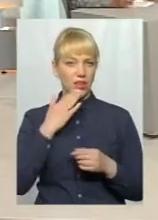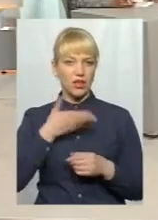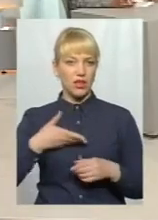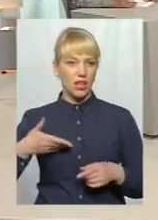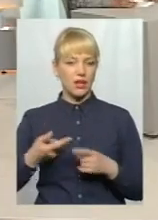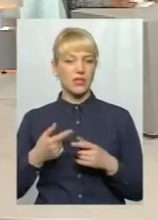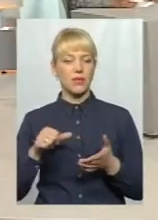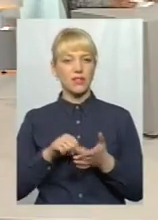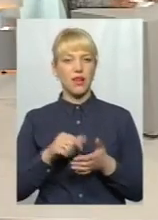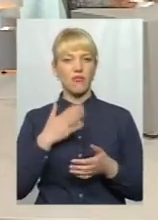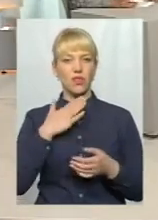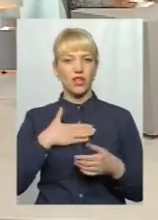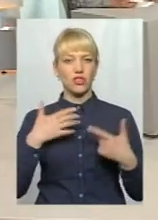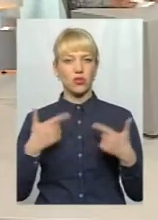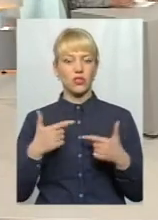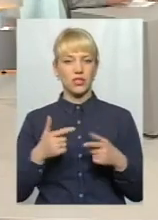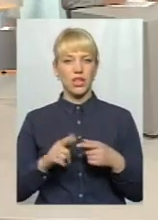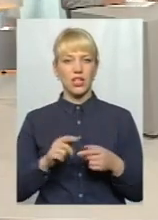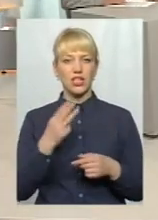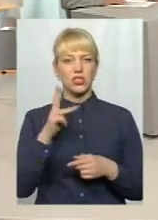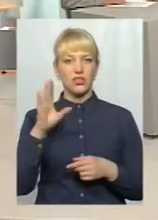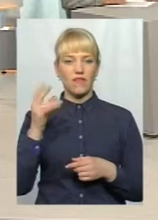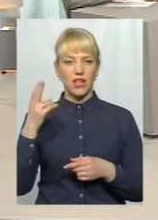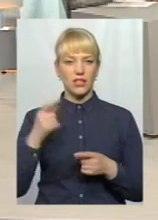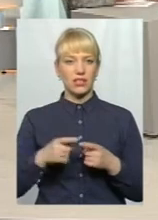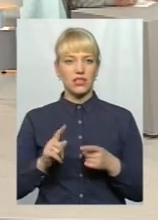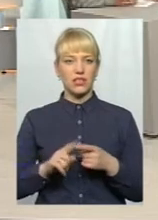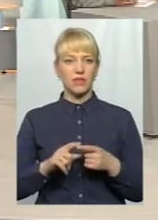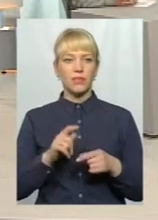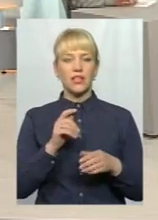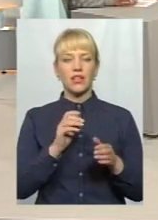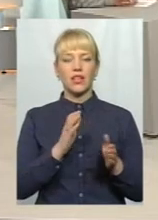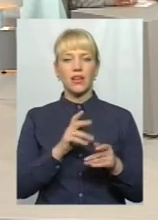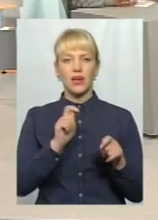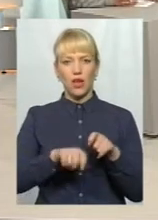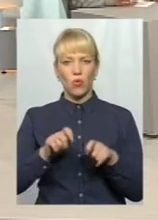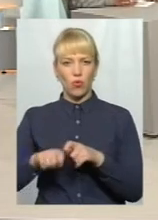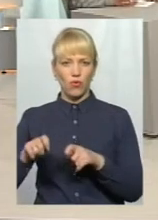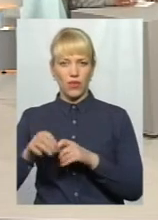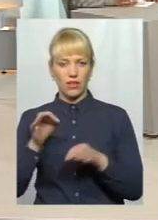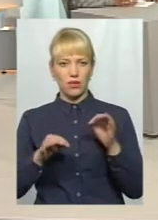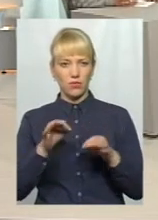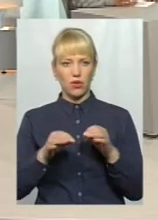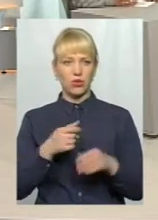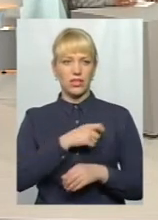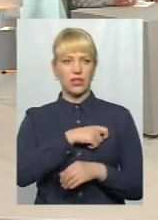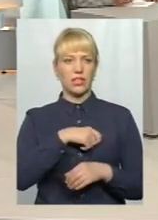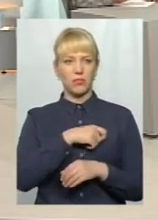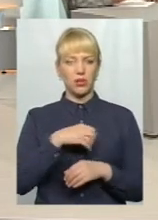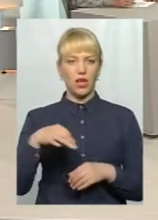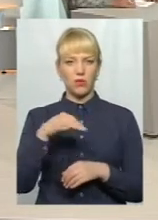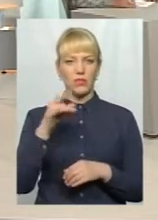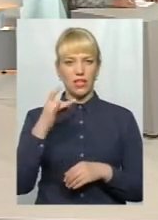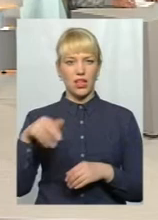Катерина Швець, заступник начальника обласного управління регулювання використання та охорони правильних об'єктів, Микола Харкавий, депутат обласної ради, і Наталія Міронова,